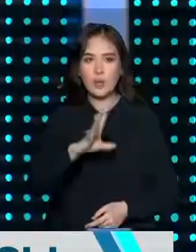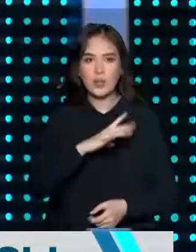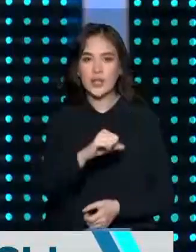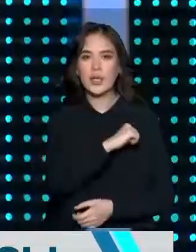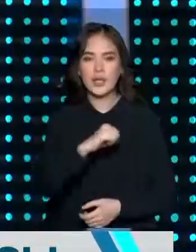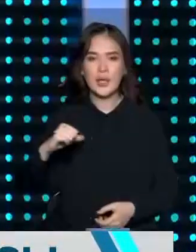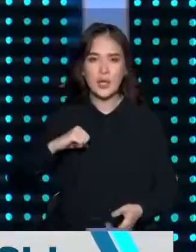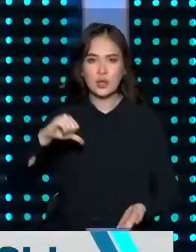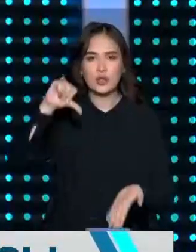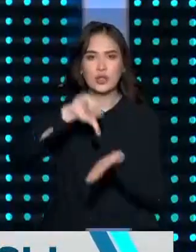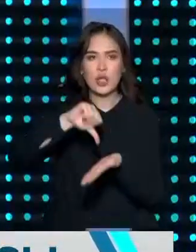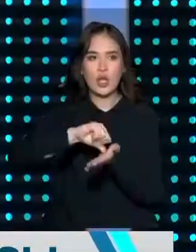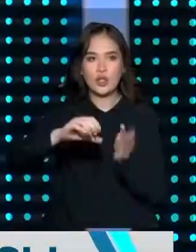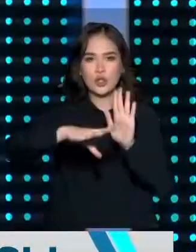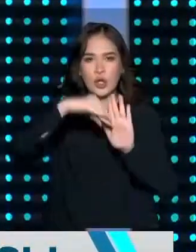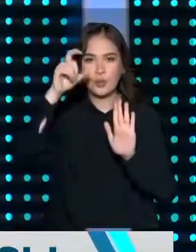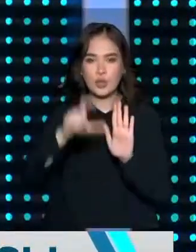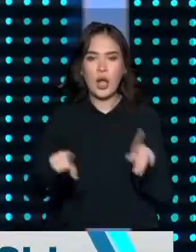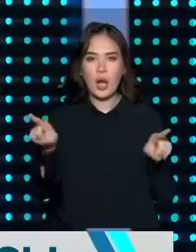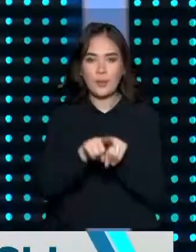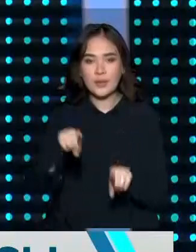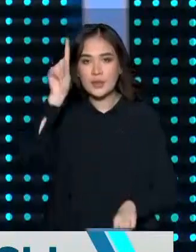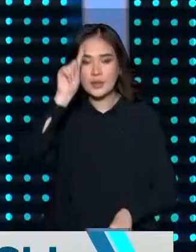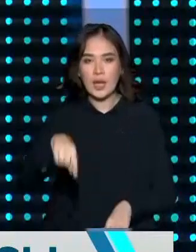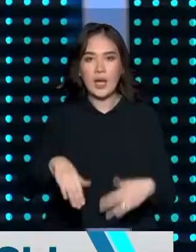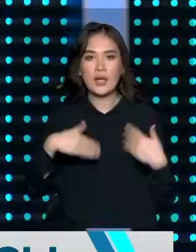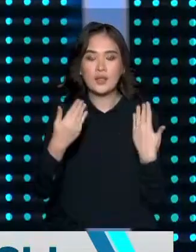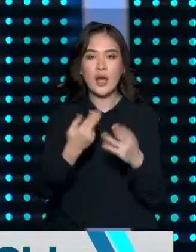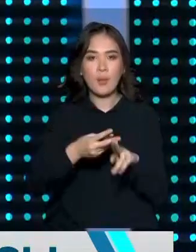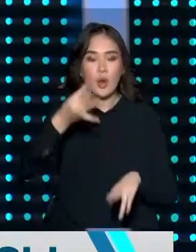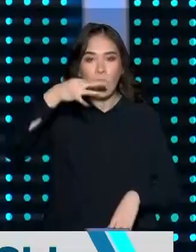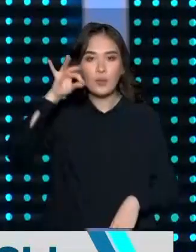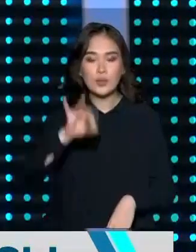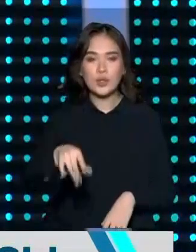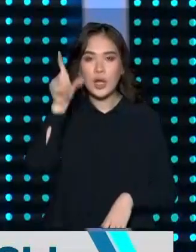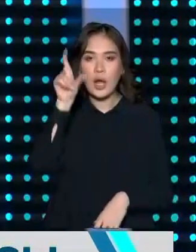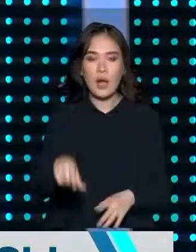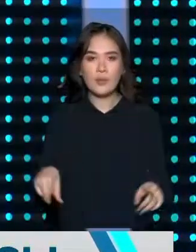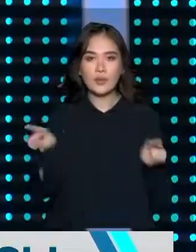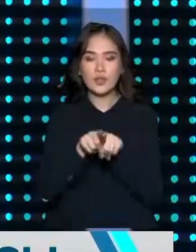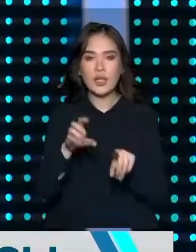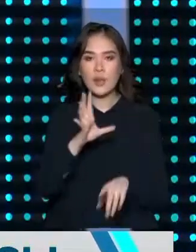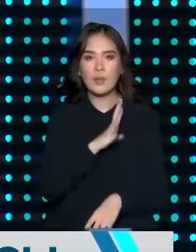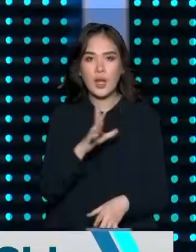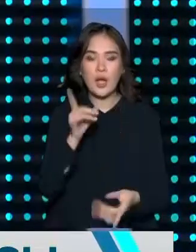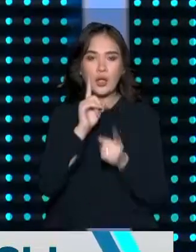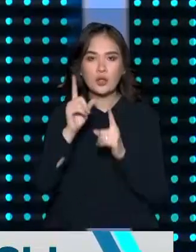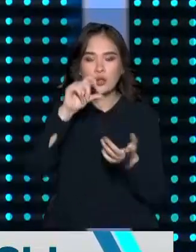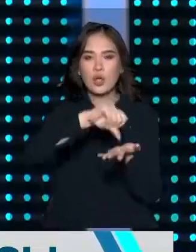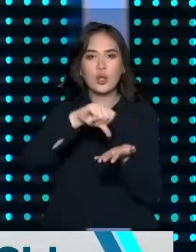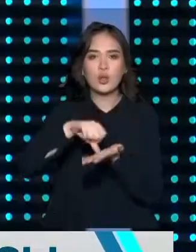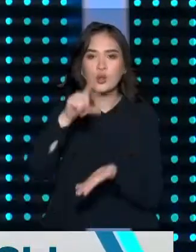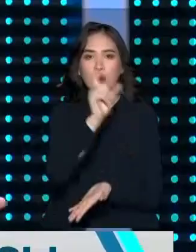ең белсенді депутаты ретінде білеміз ұрасменде. Енді тәжірбелі мәжілісмен ретінде сайси доғдаға түсіп жатқан